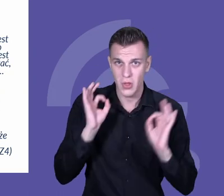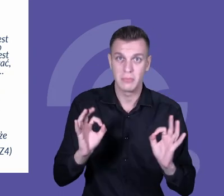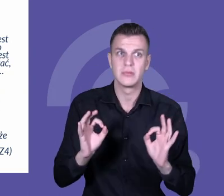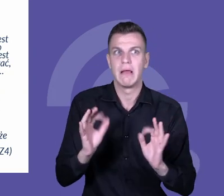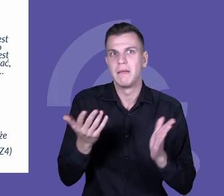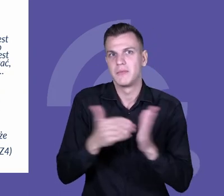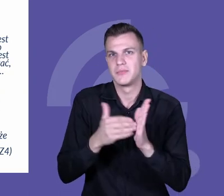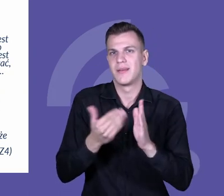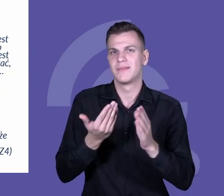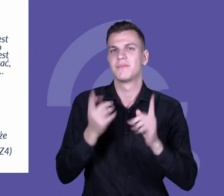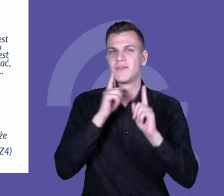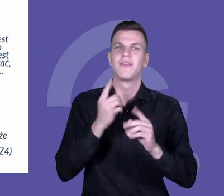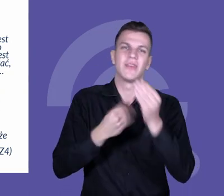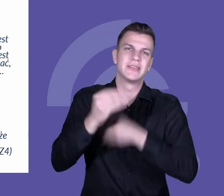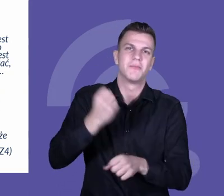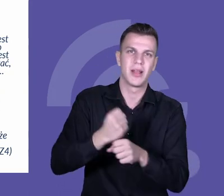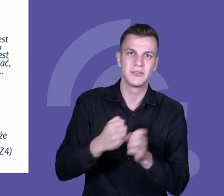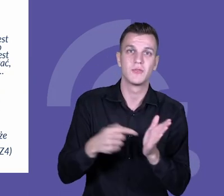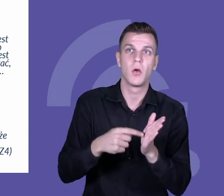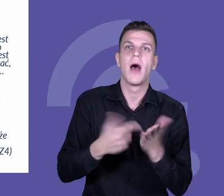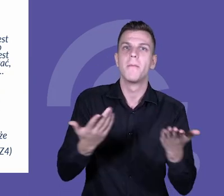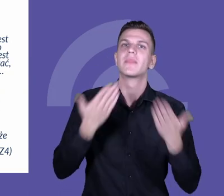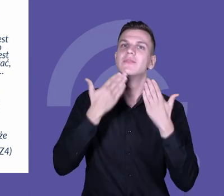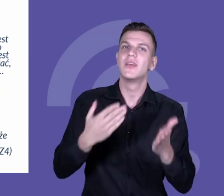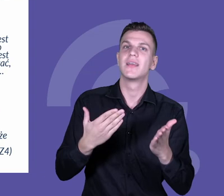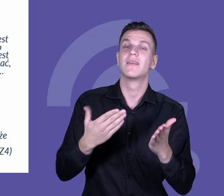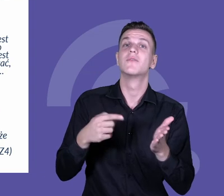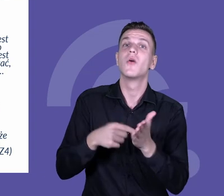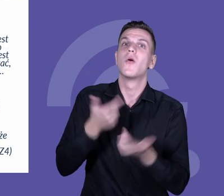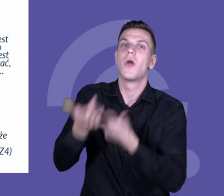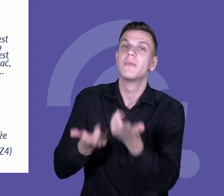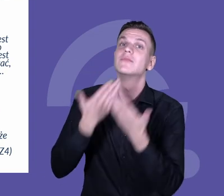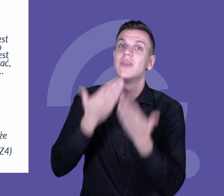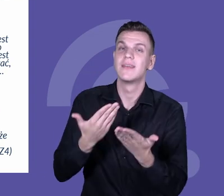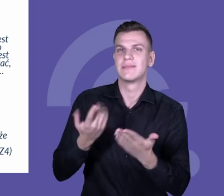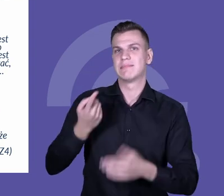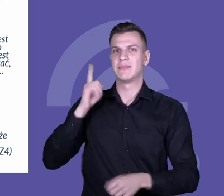większego zorganizowania, większej aktywności samych uczniów.